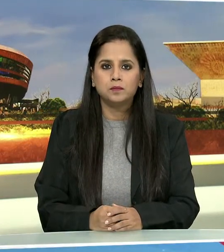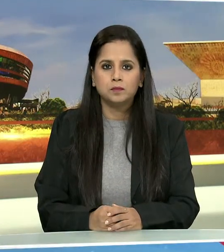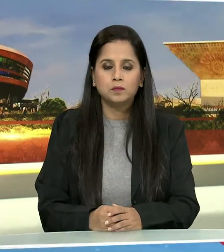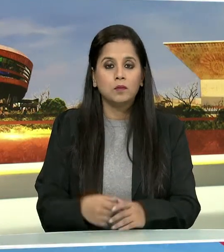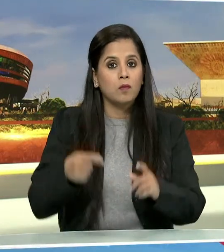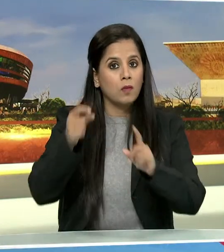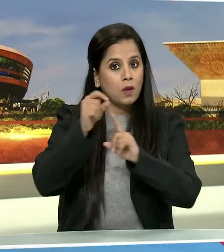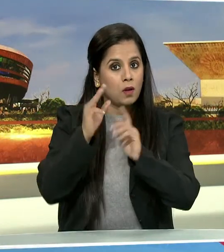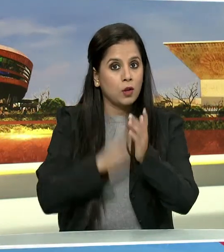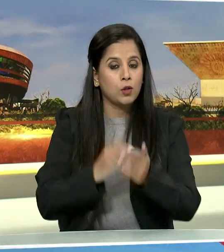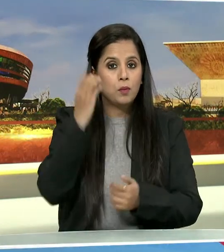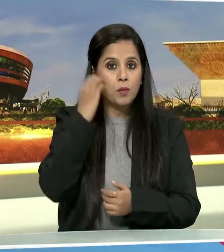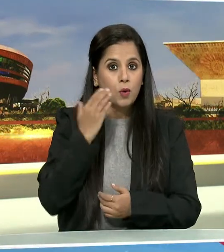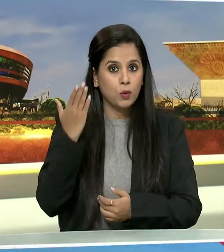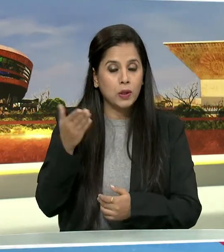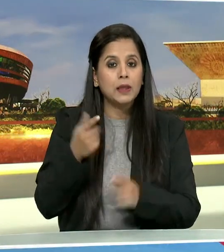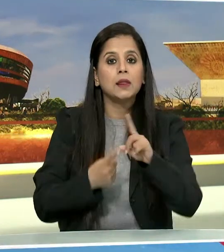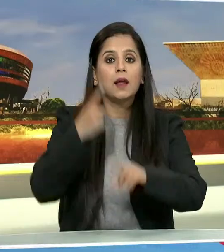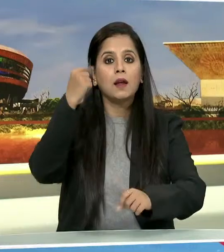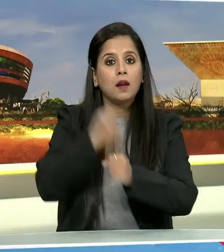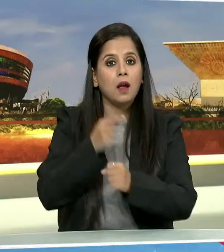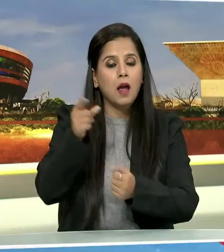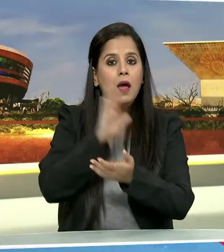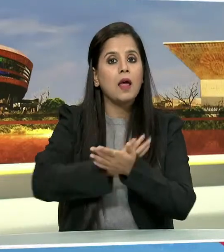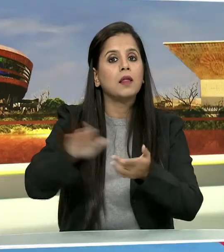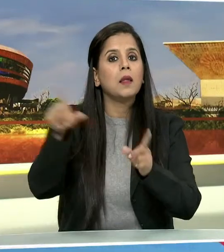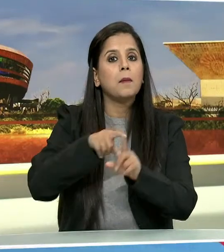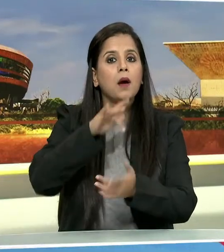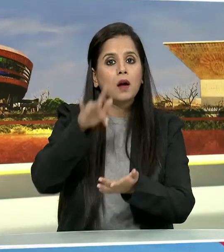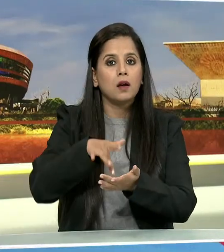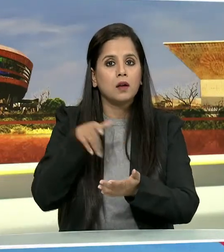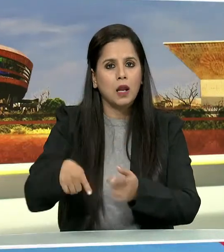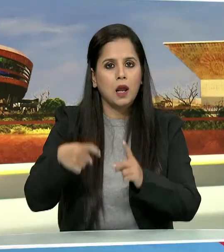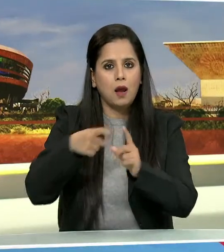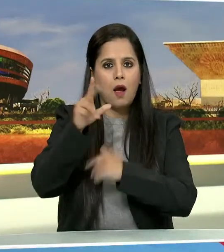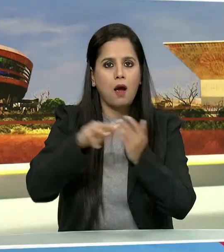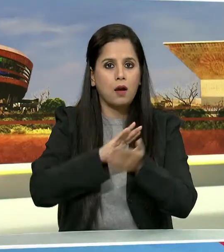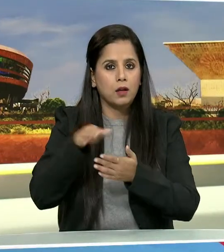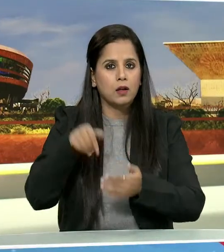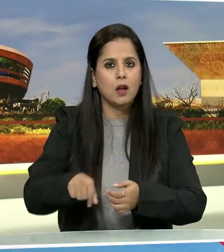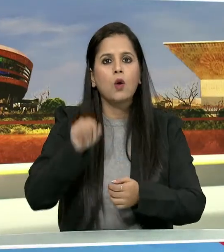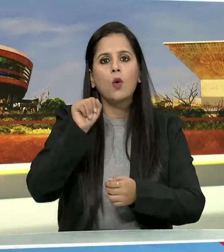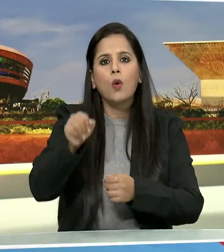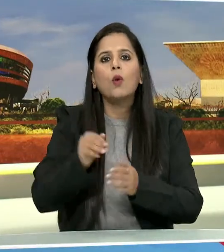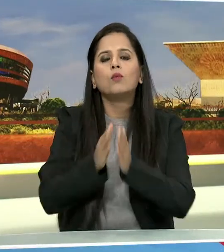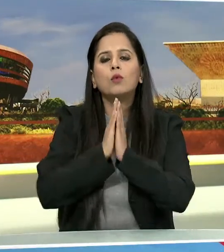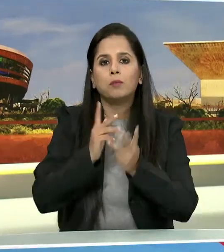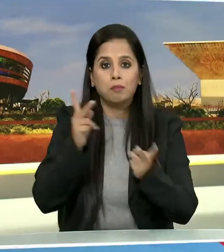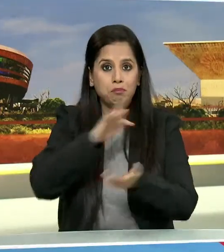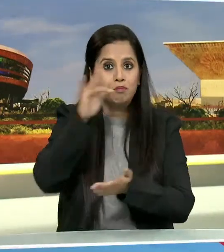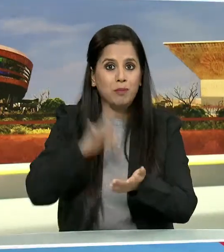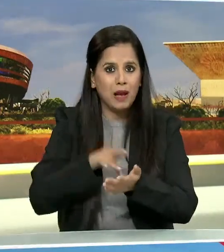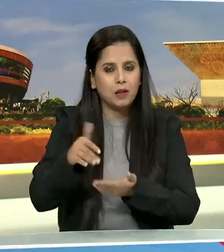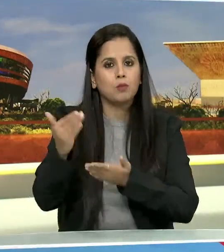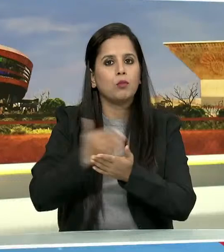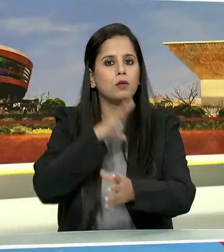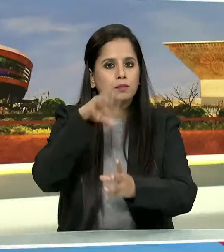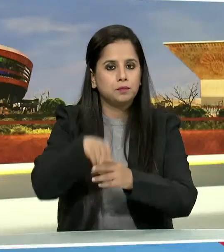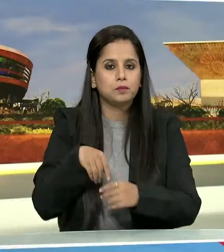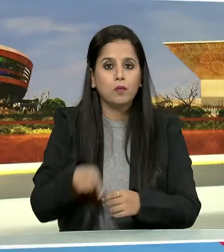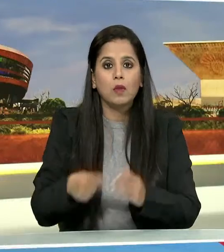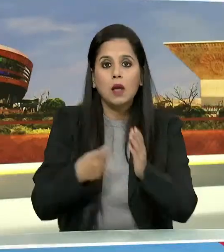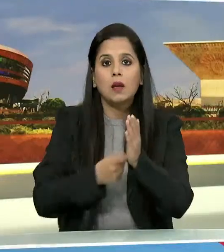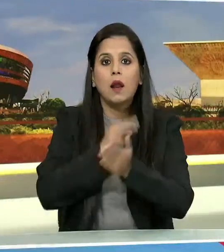प्रधान मंतरी नरेंदर मोधी ने तेलंगाना के हैदराबाद में कानहा शांती वनम में आयुजित एक करिक्र में हिस्सा लिया श्री